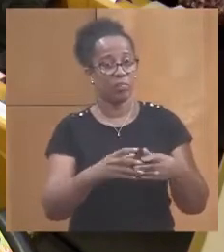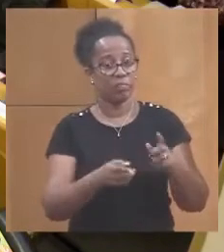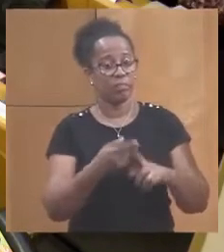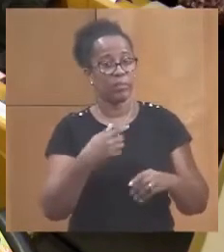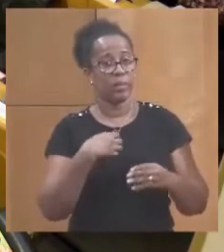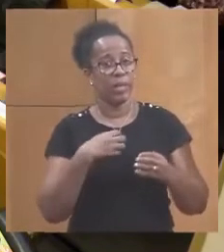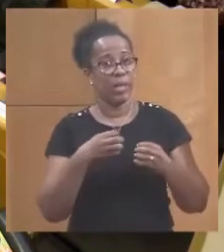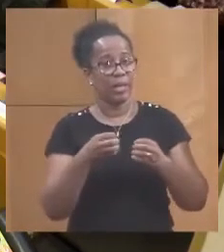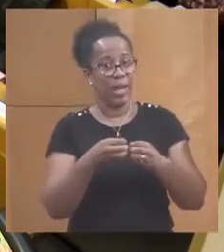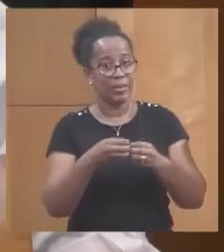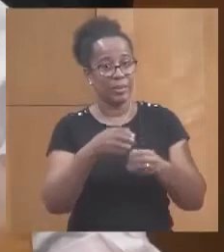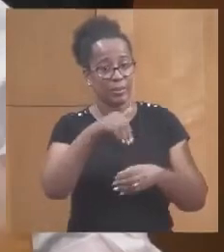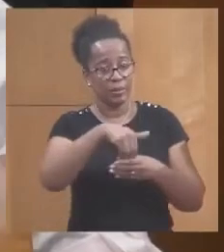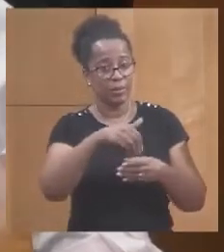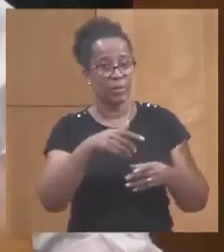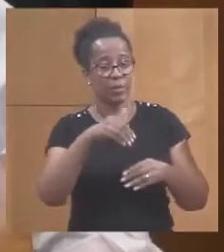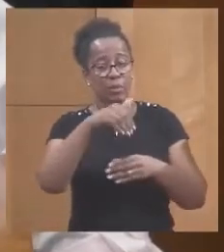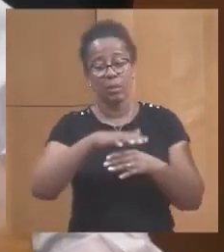sur les apites,